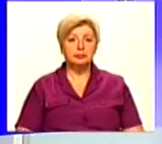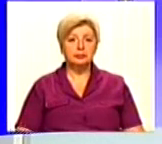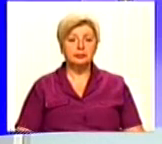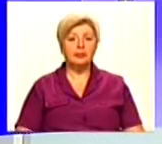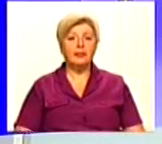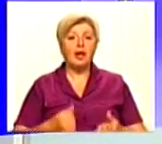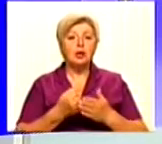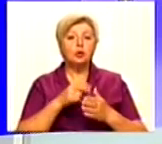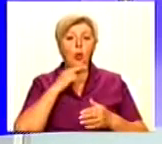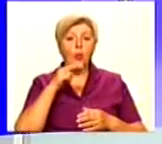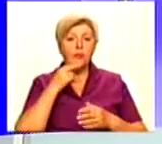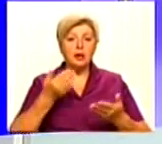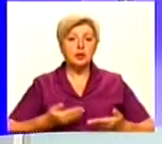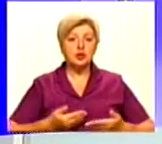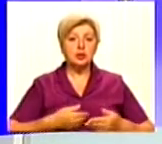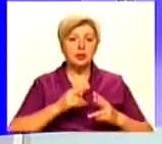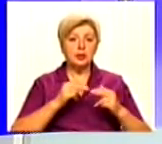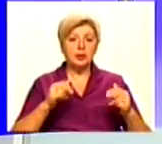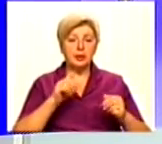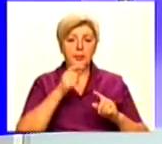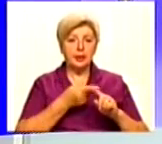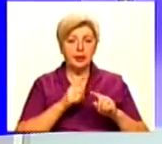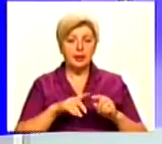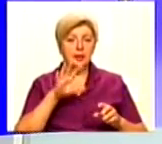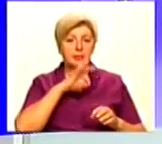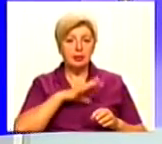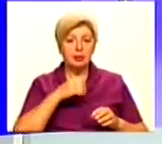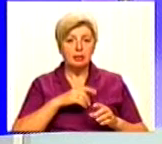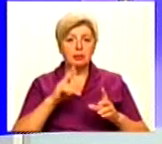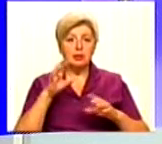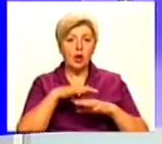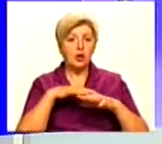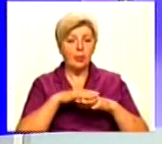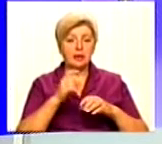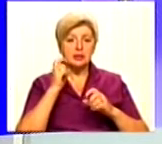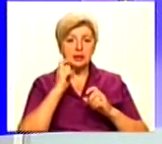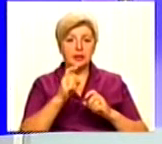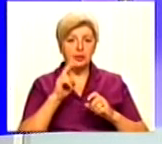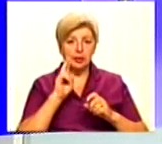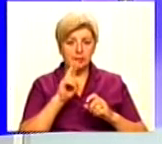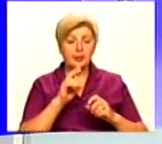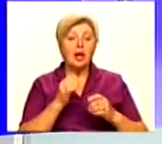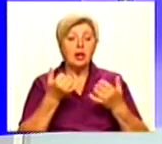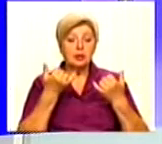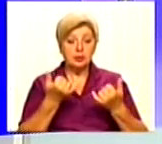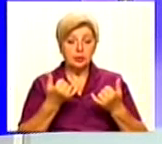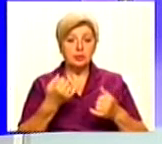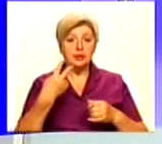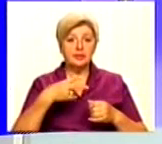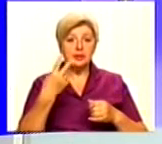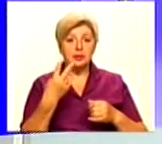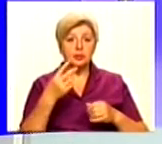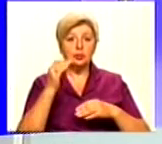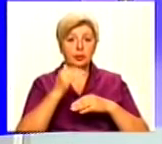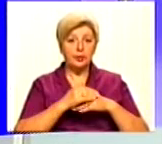І до уваги мешканців Дніпра, які користуються громадським транспортом. 14 серпня, сьогодні з 22-ї години